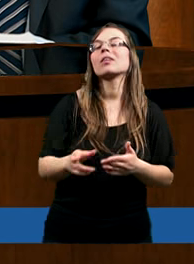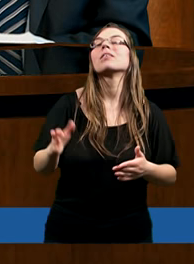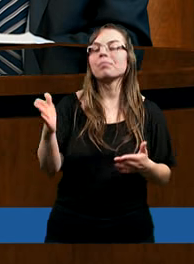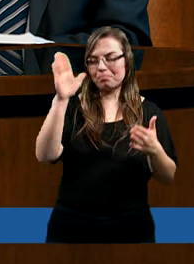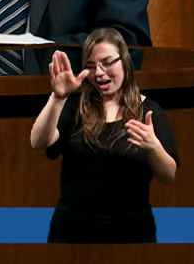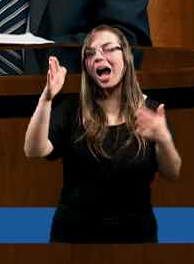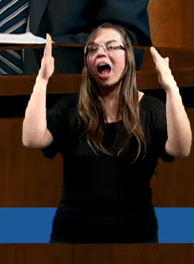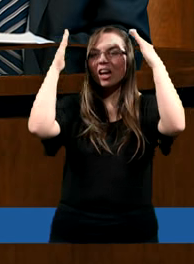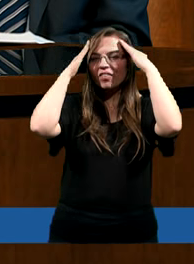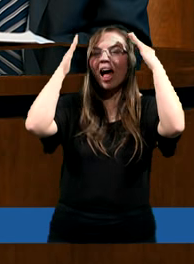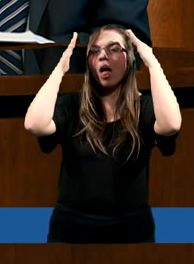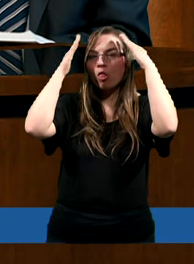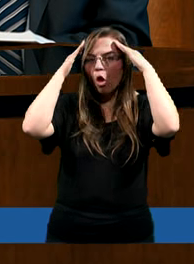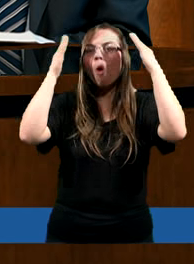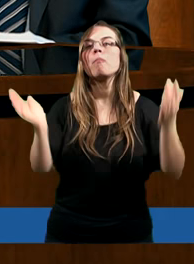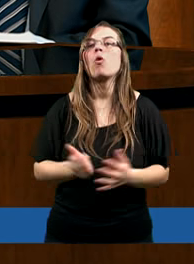ma świadomość